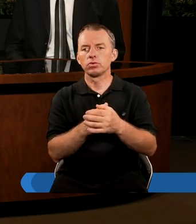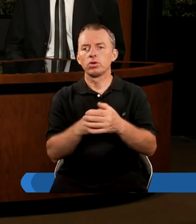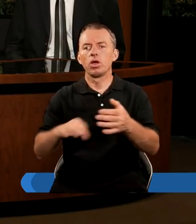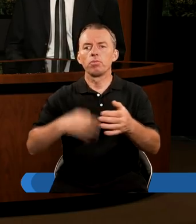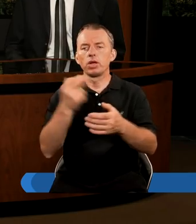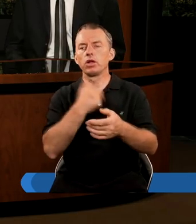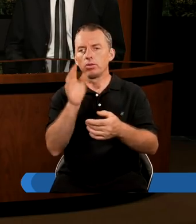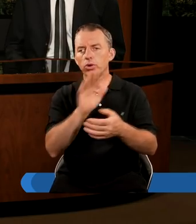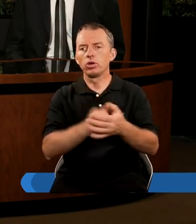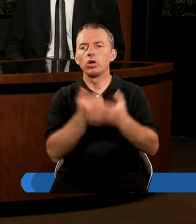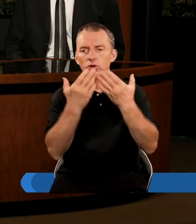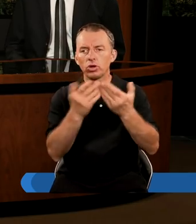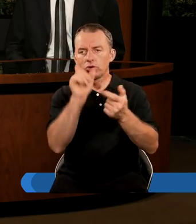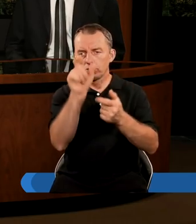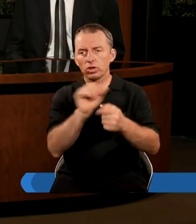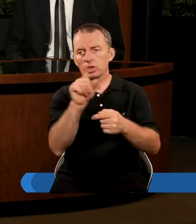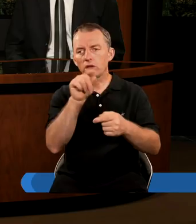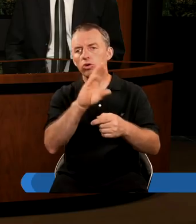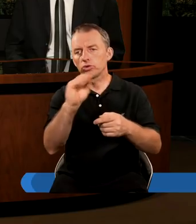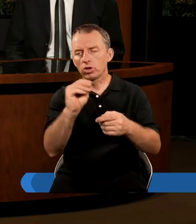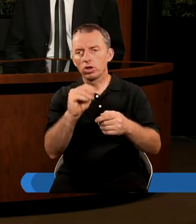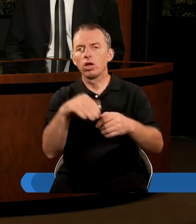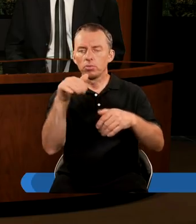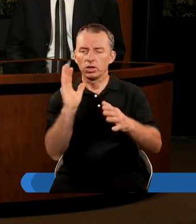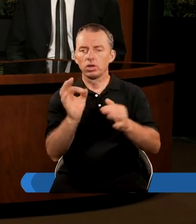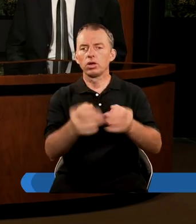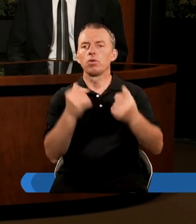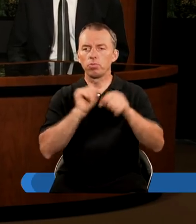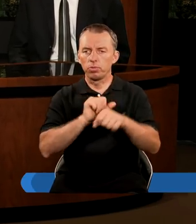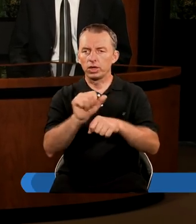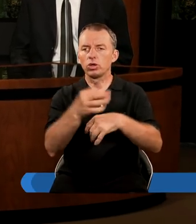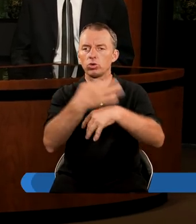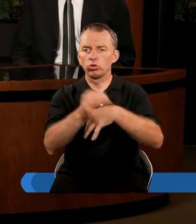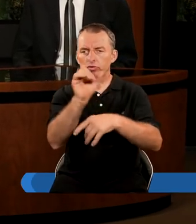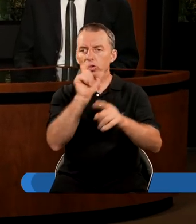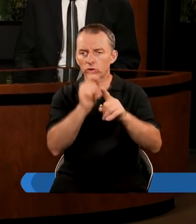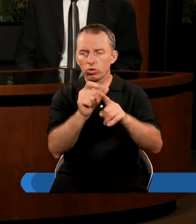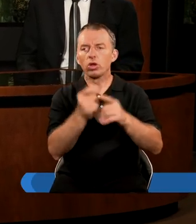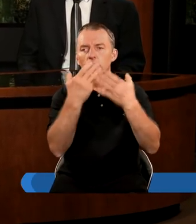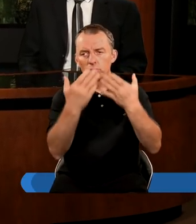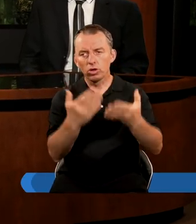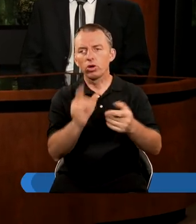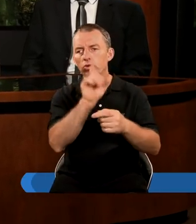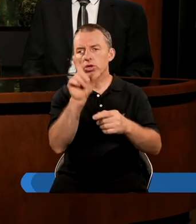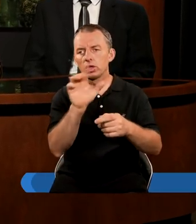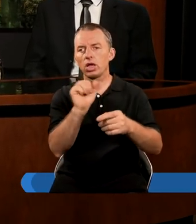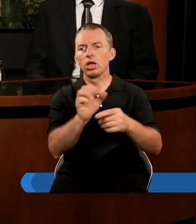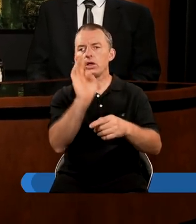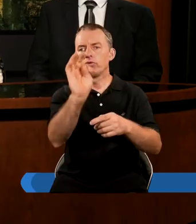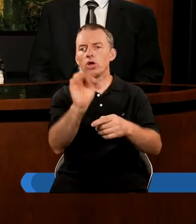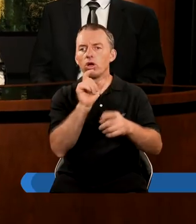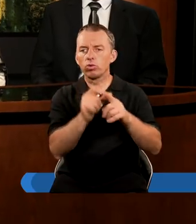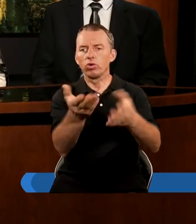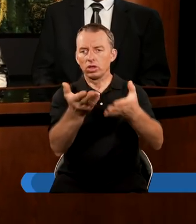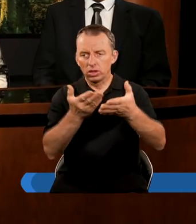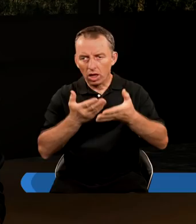Panie Nasz i Boże, dziękujemy Ci za to, że możemy teraz tutaj być i studiować Twoje słowo. Dziękujemy Ci za Twoje słowo,